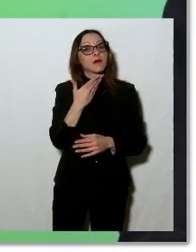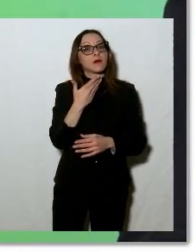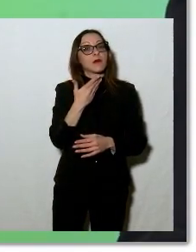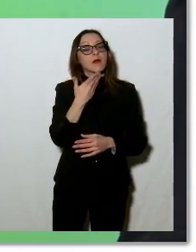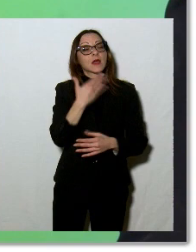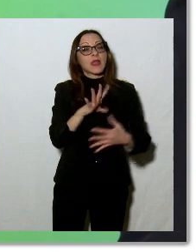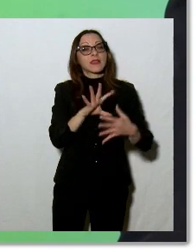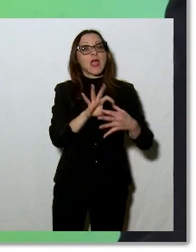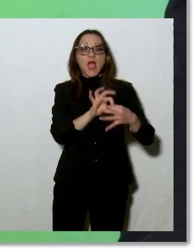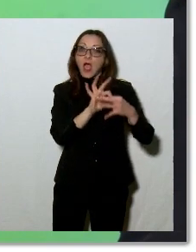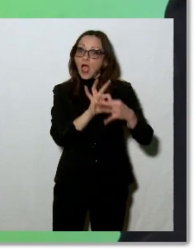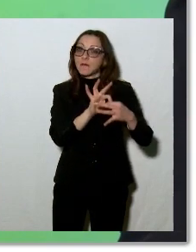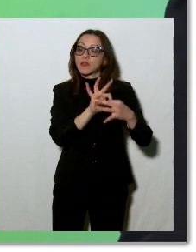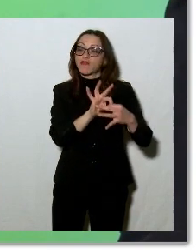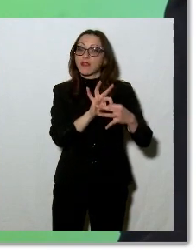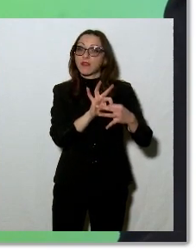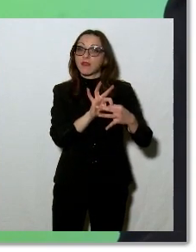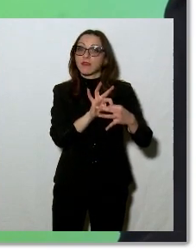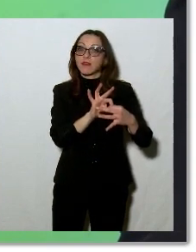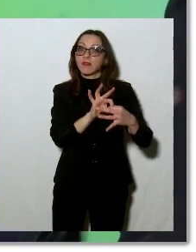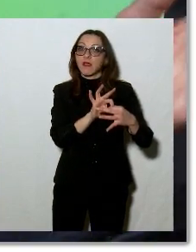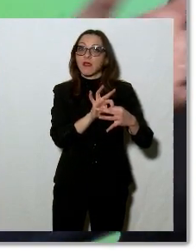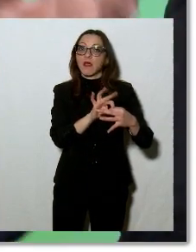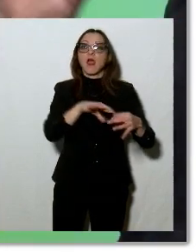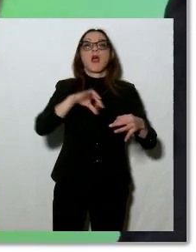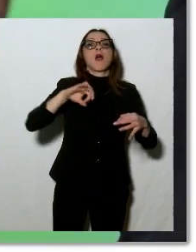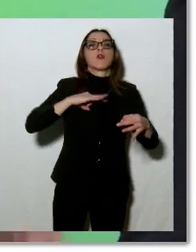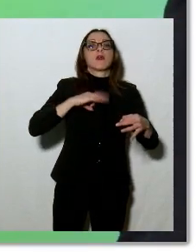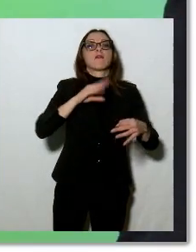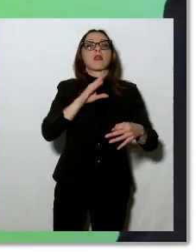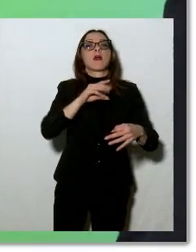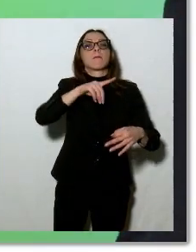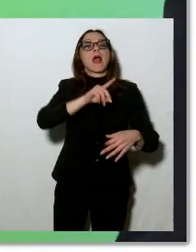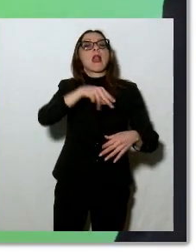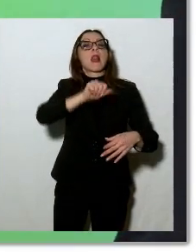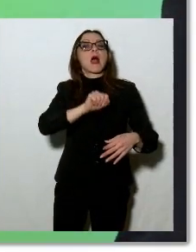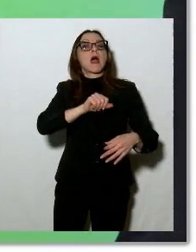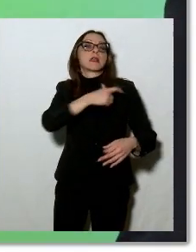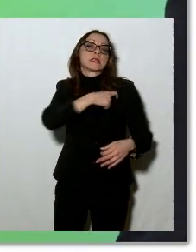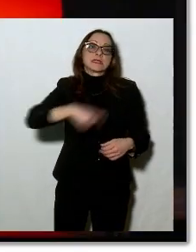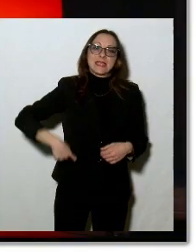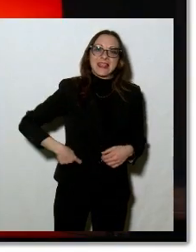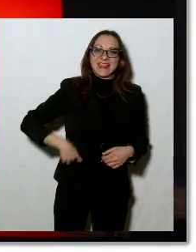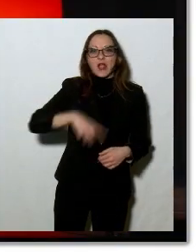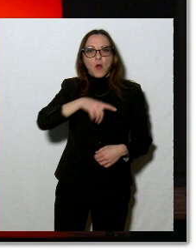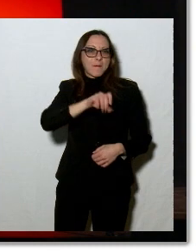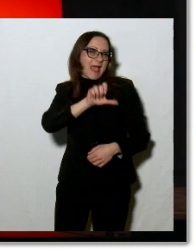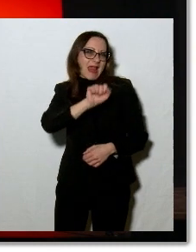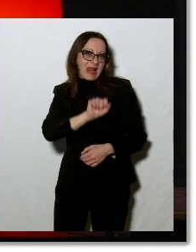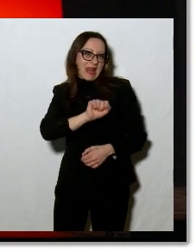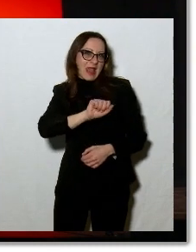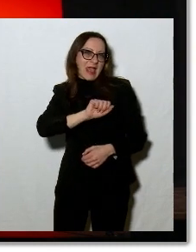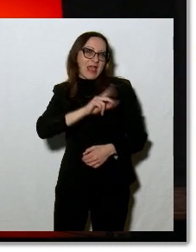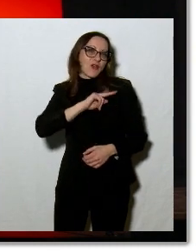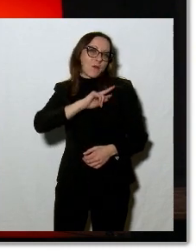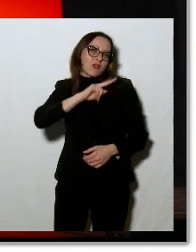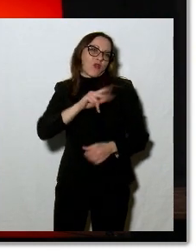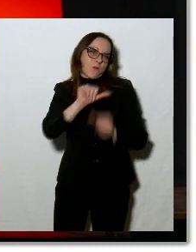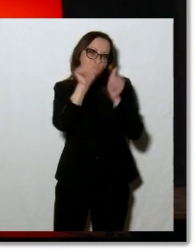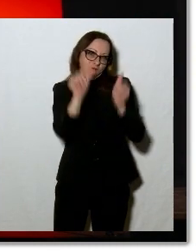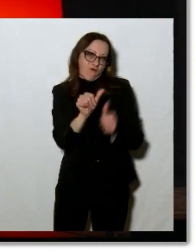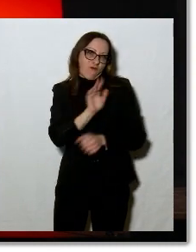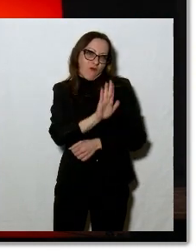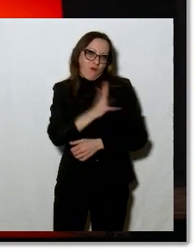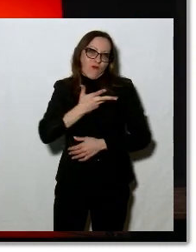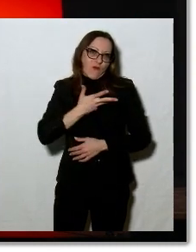ci lega con l'onorevole Pella, sindaco Pella, questa duplice veste, abbiamo fatto un